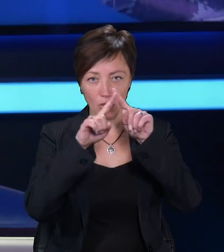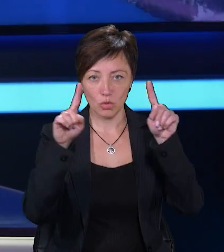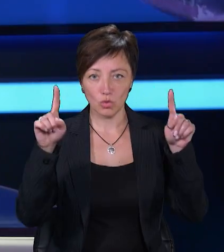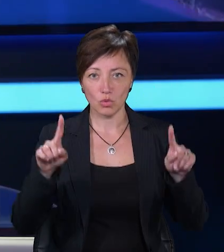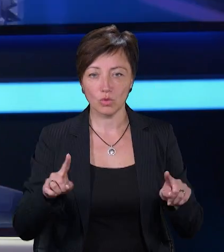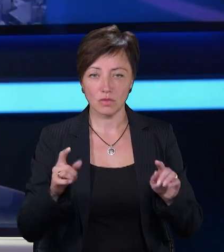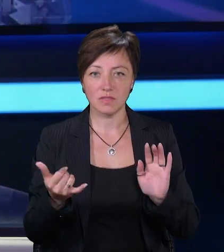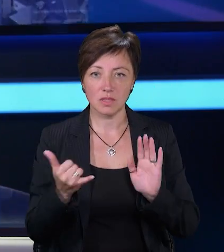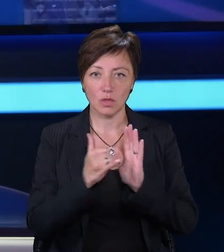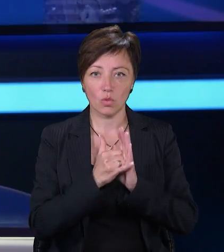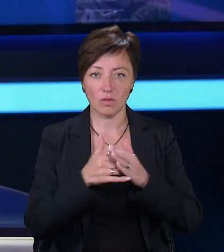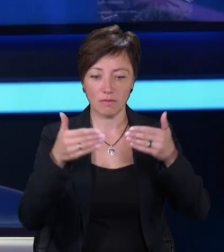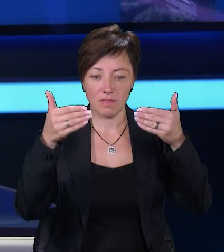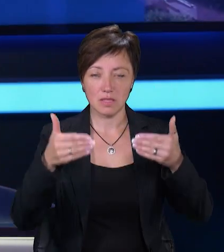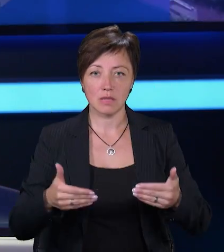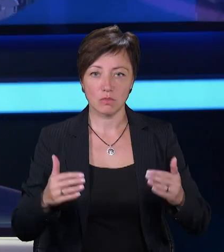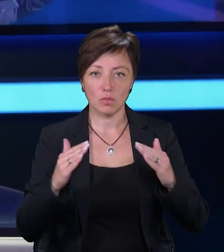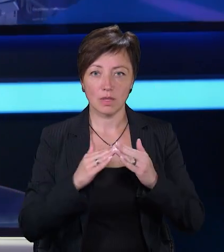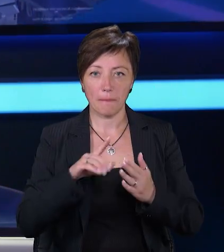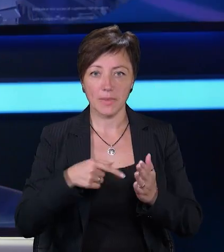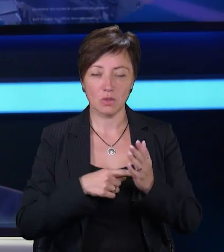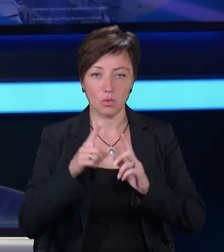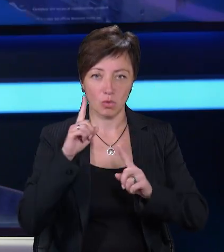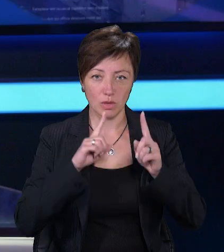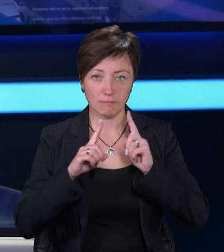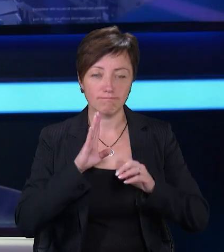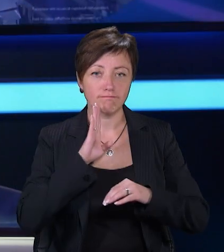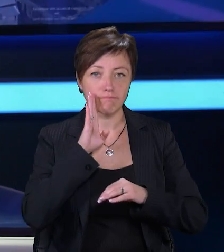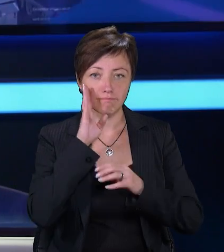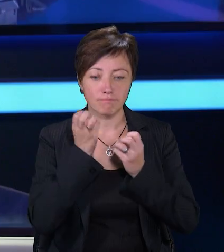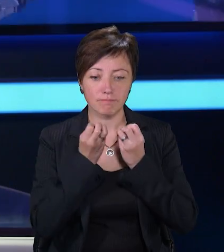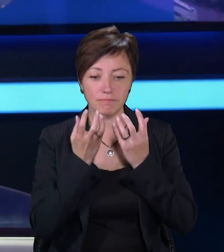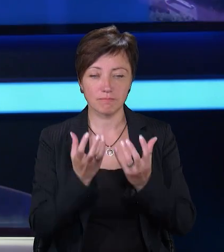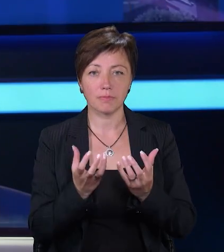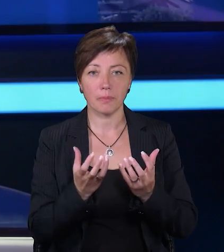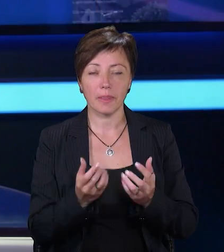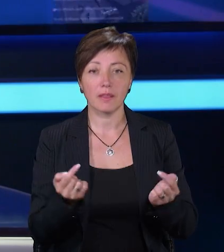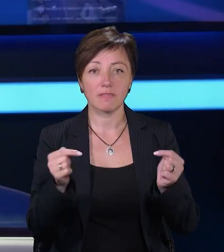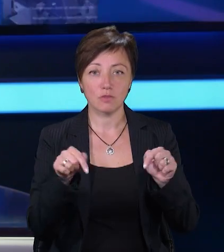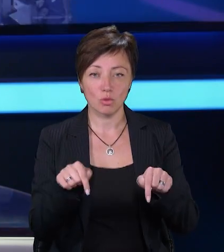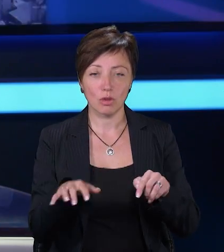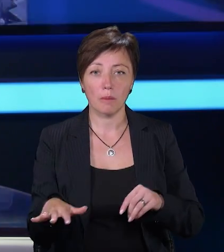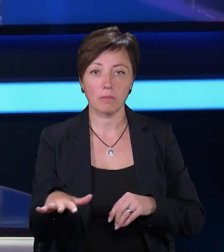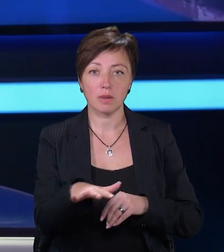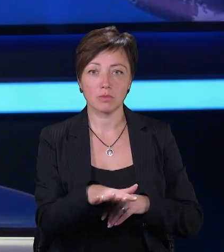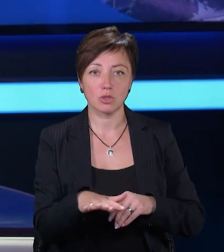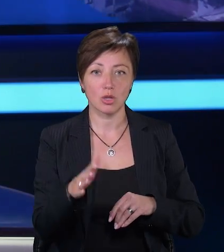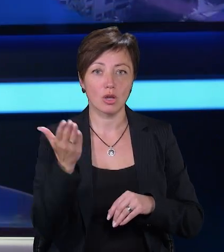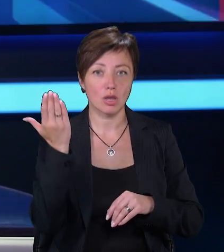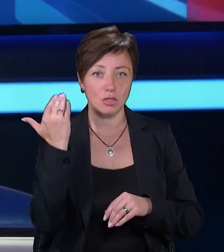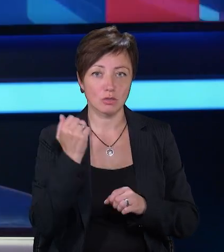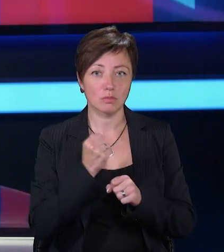встановлена на фасаді будівлі Хмельницької міської ради, вранці поклали квіти. Саме у цьому приміщенні раніше